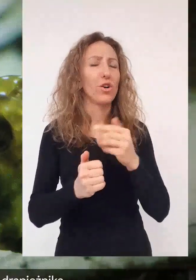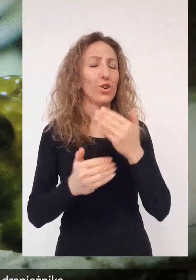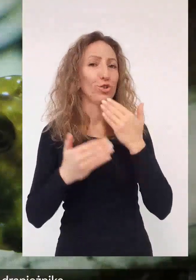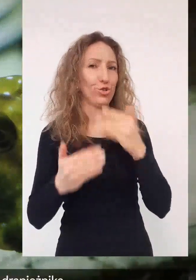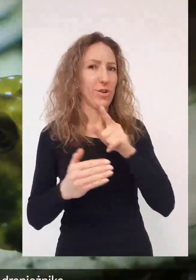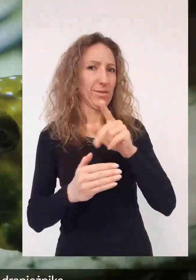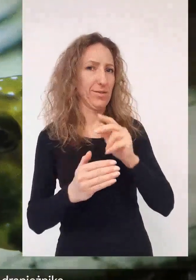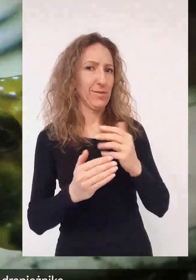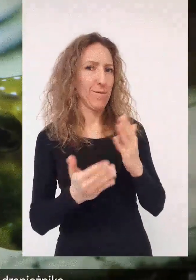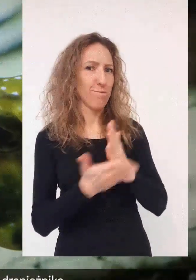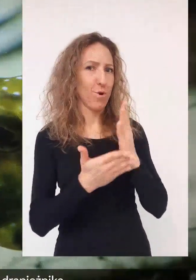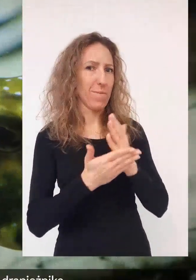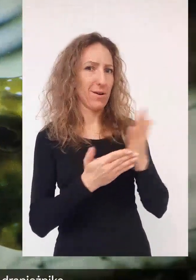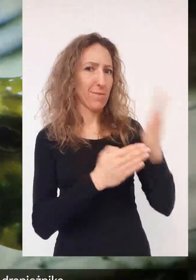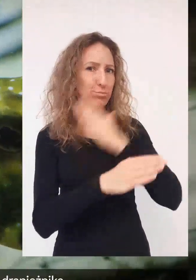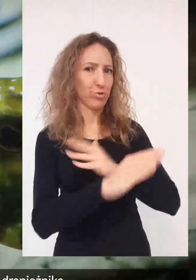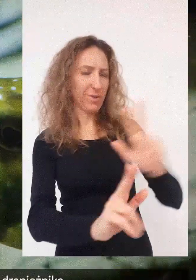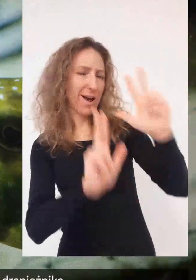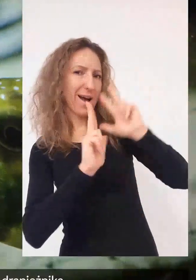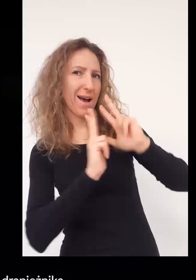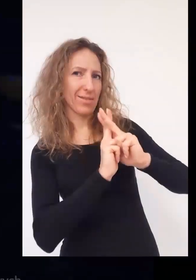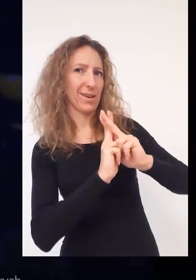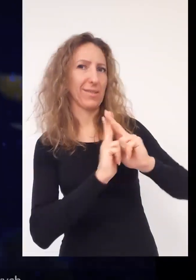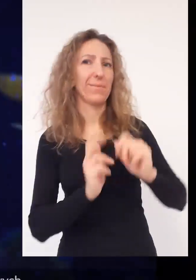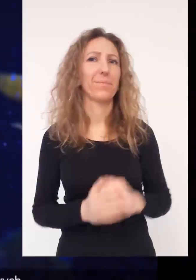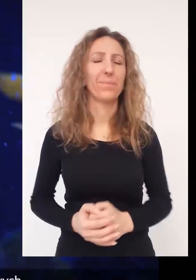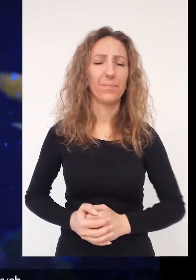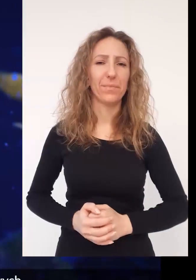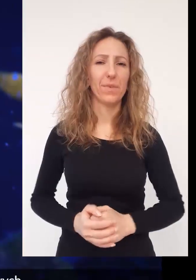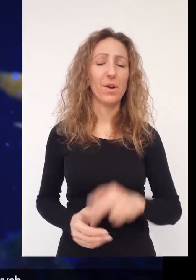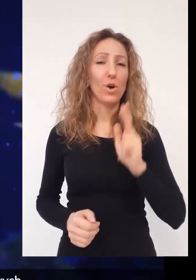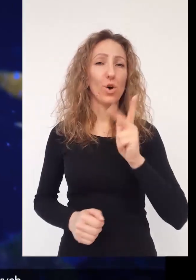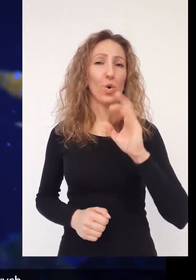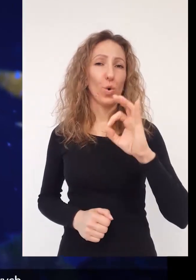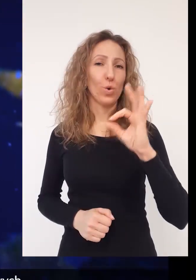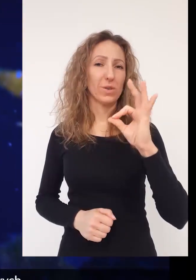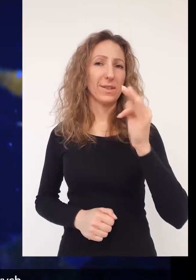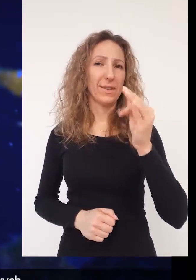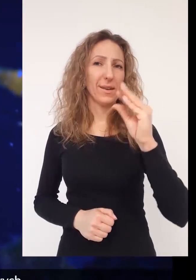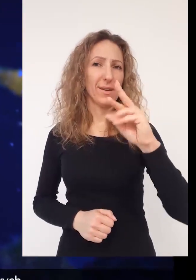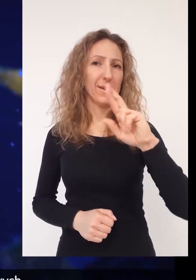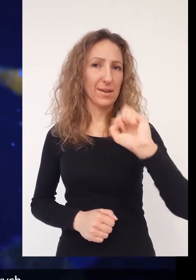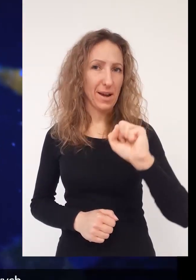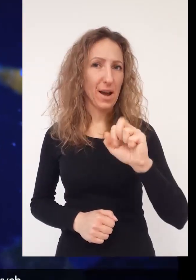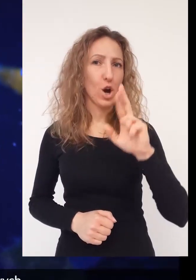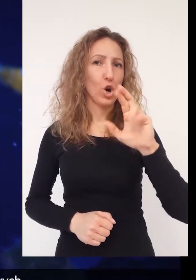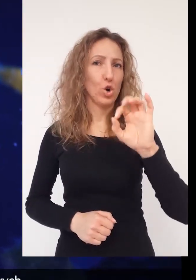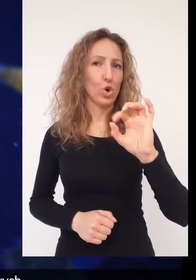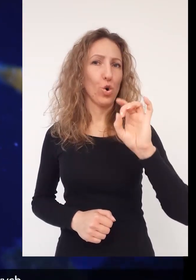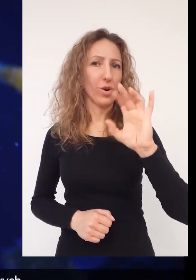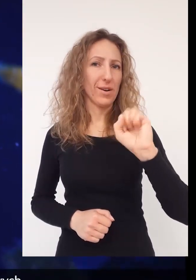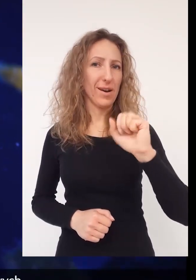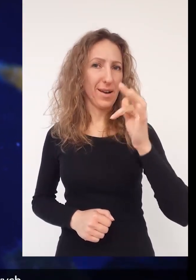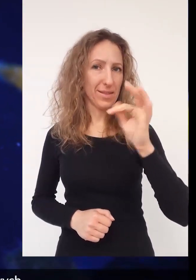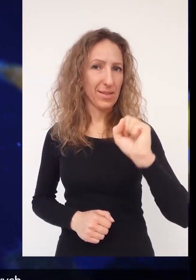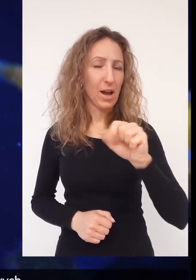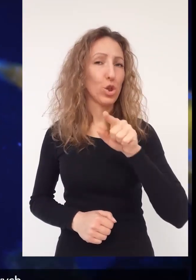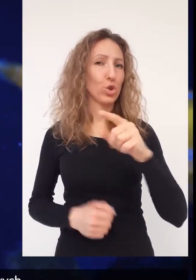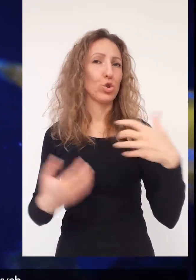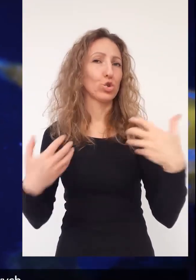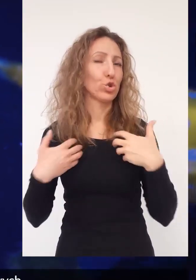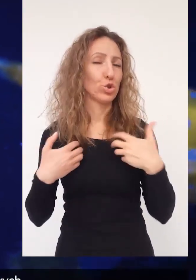bronić rybę w trakcie ataku drapieżnika. Kostera rogata żyje wśród raf koralowych,